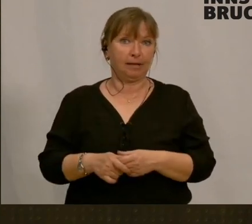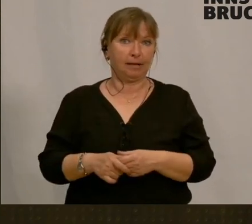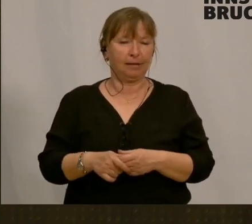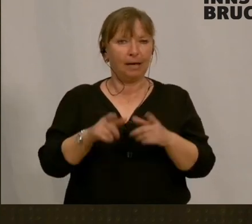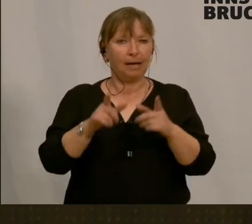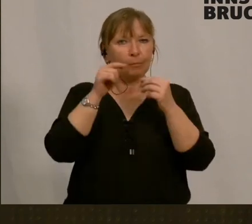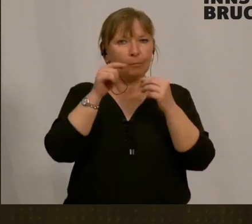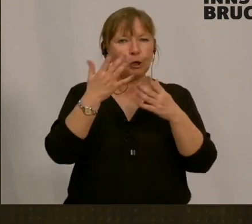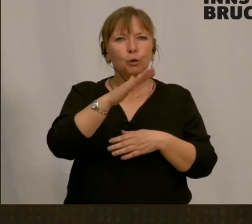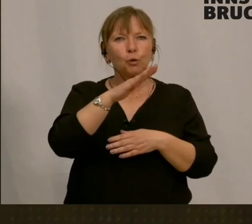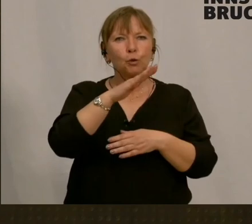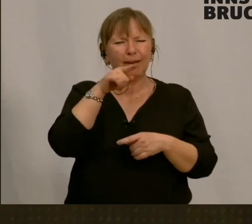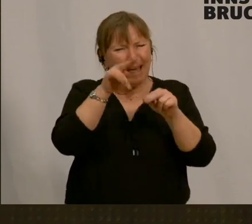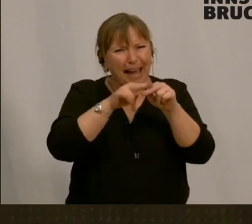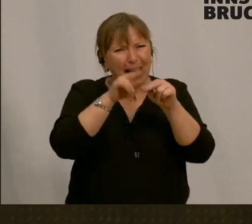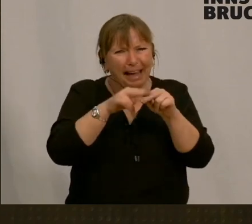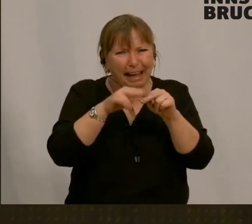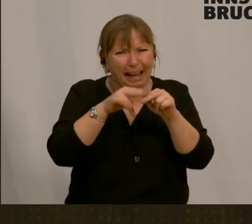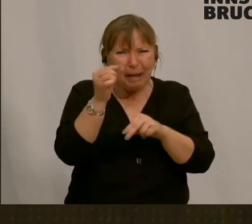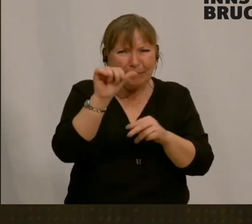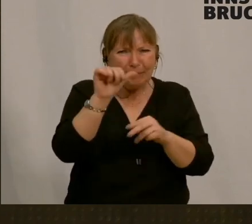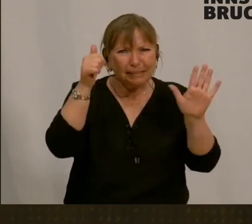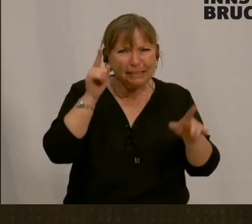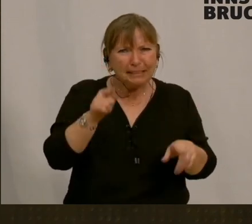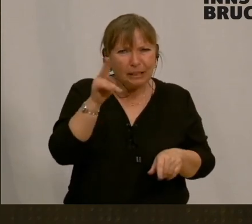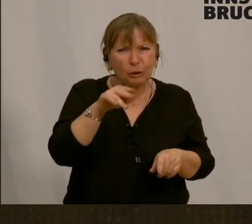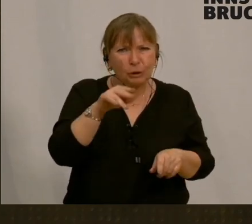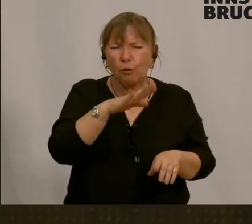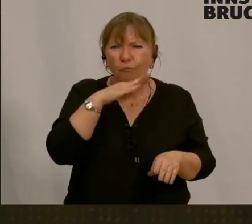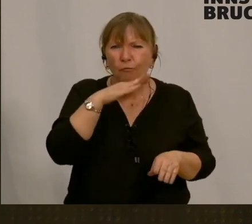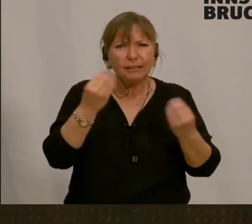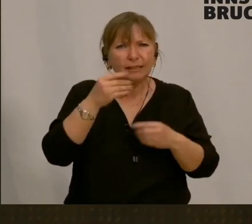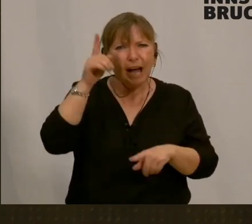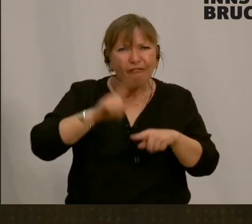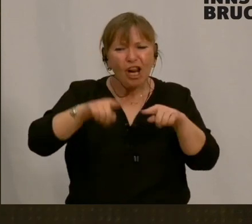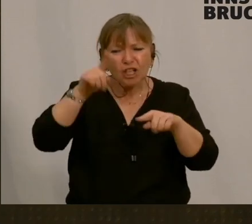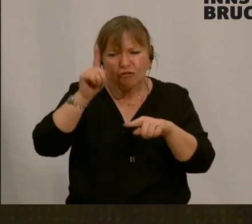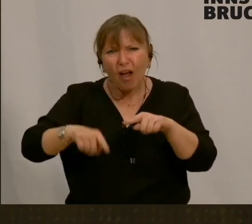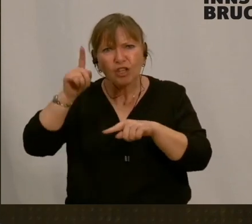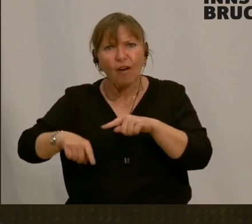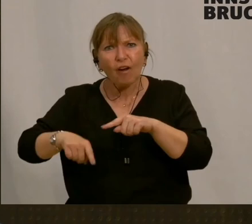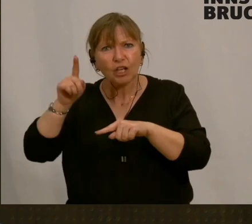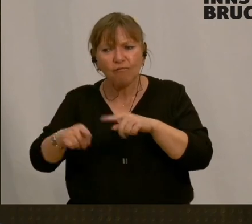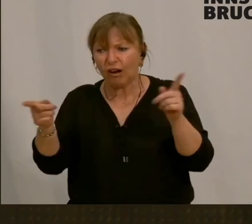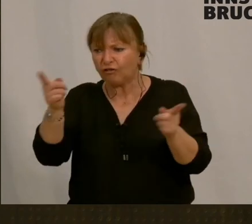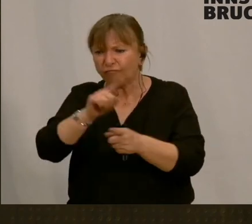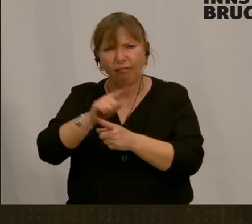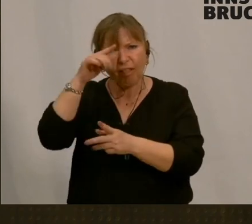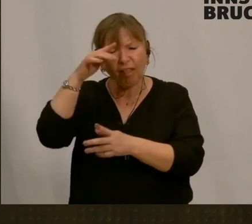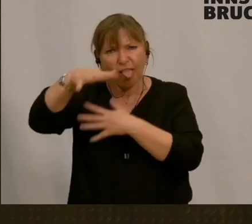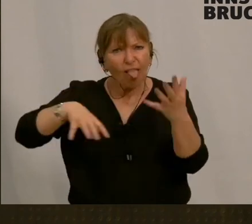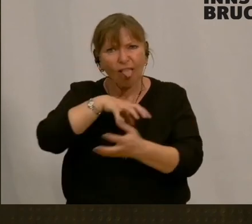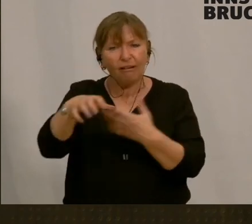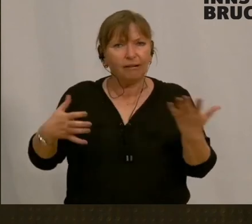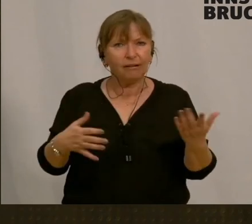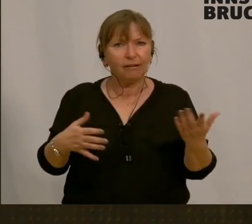bei dem kleinen Betrag, da hingeht, dass ich nicht glaube, dass da